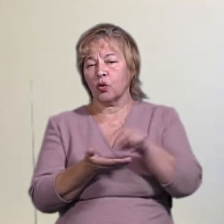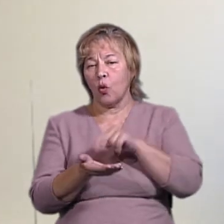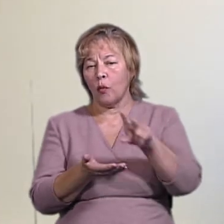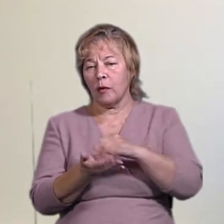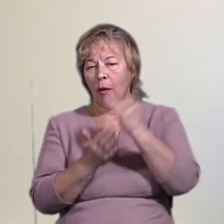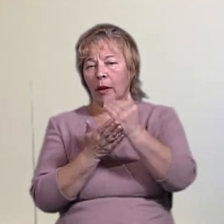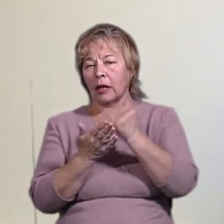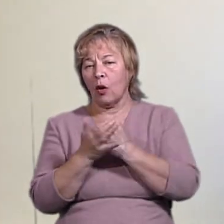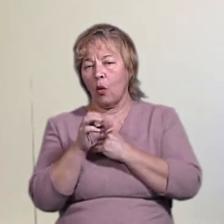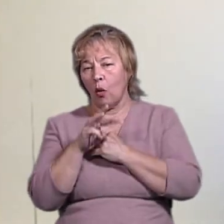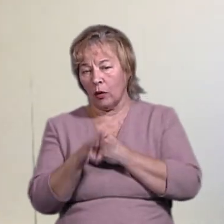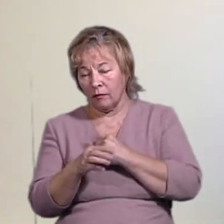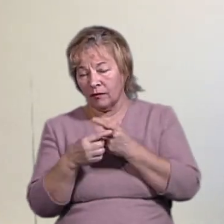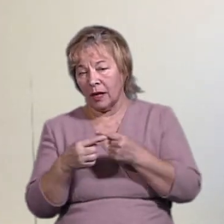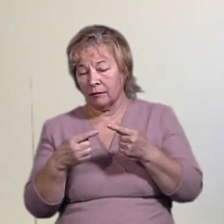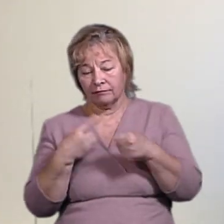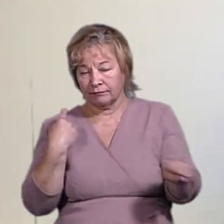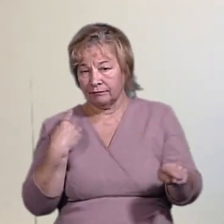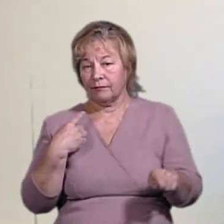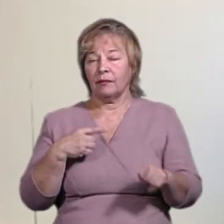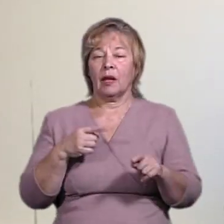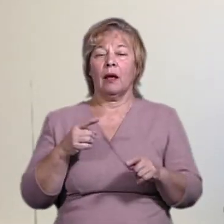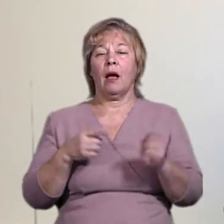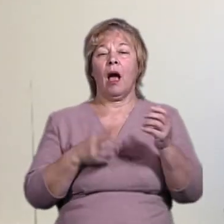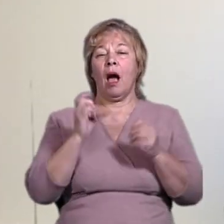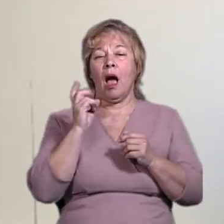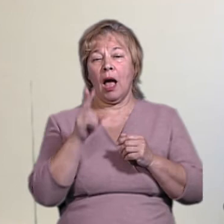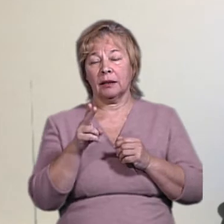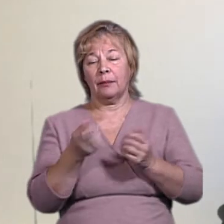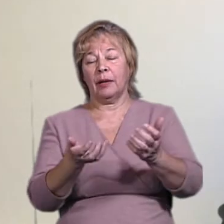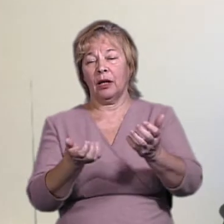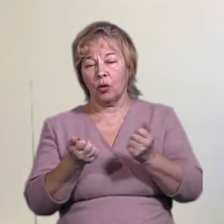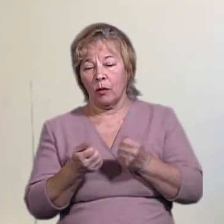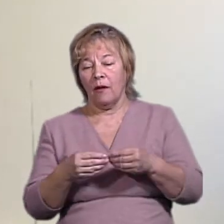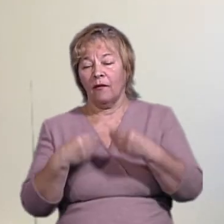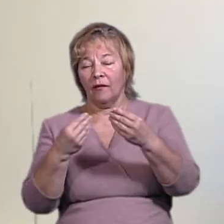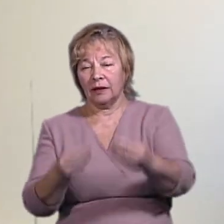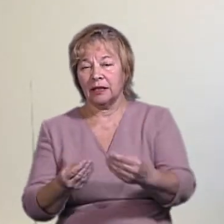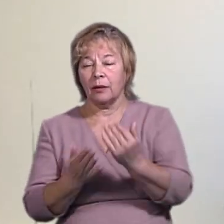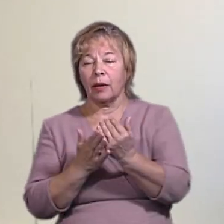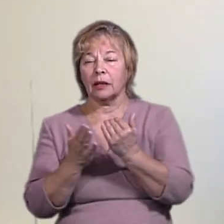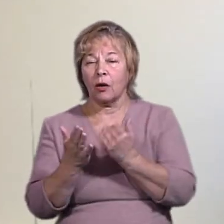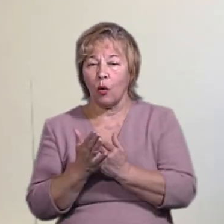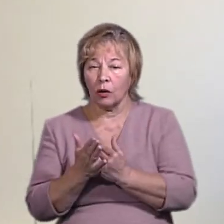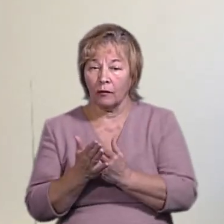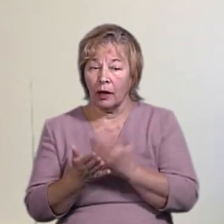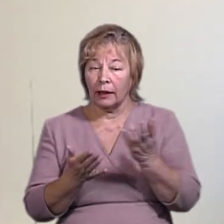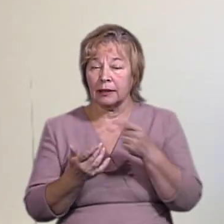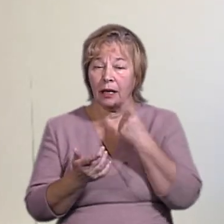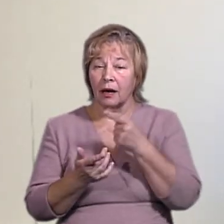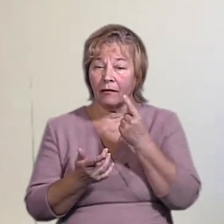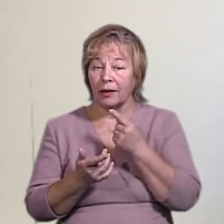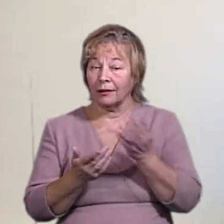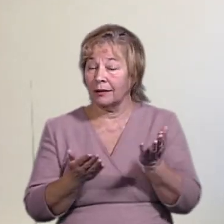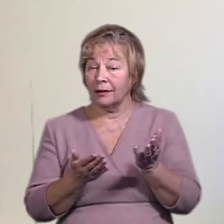протоколів з розбіжностями, актами прийом, видачі цих протоколів, тому що коли кажуть, ваших спострічів немає, а на руках не